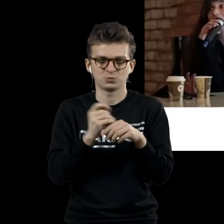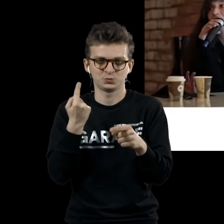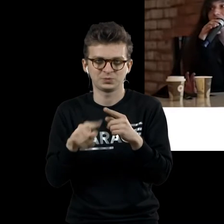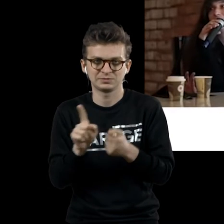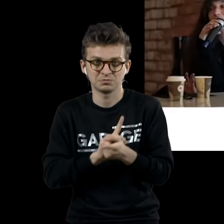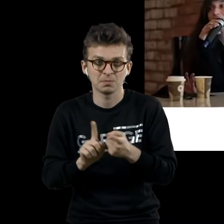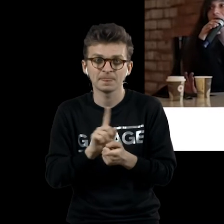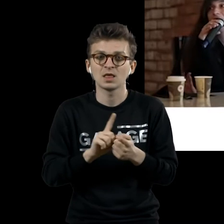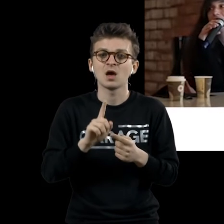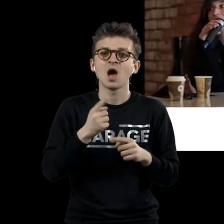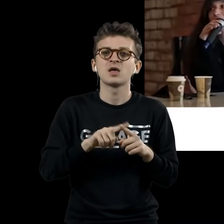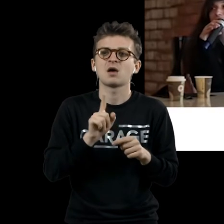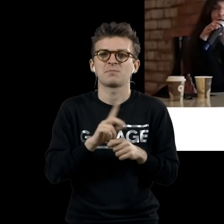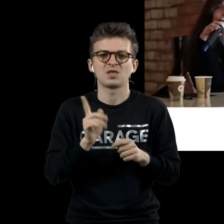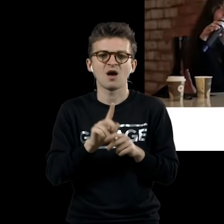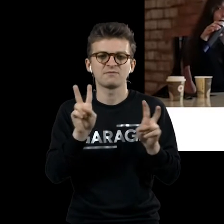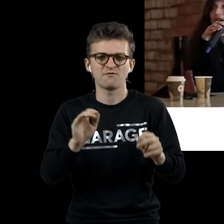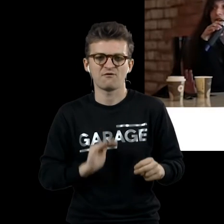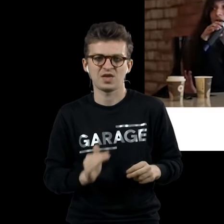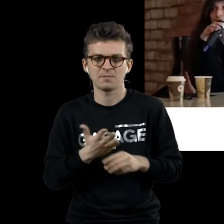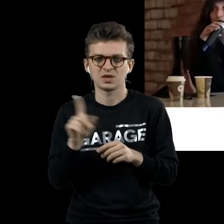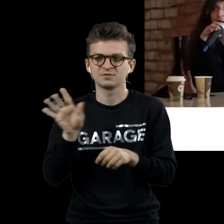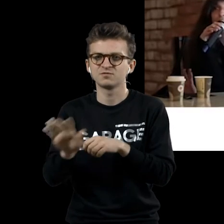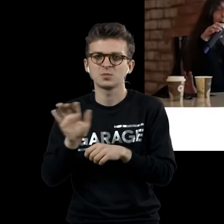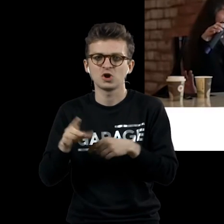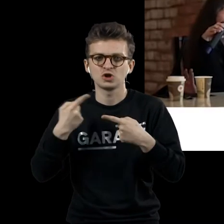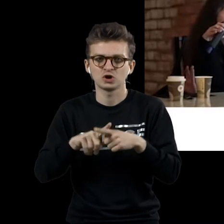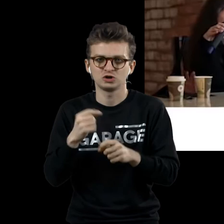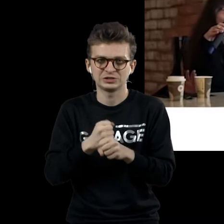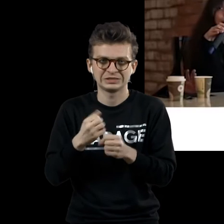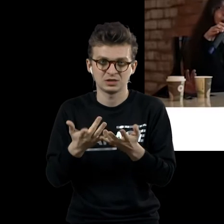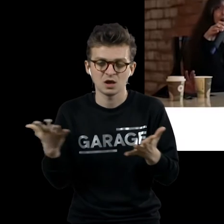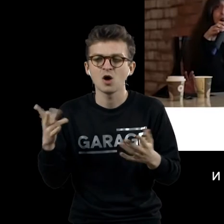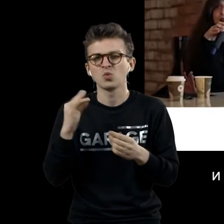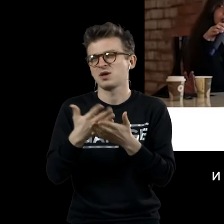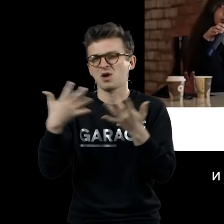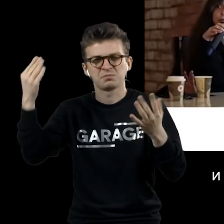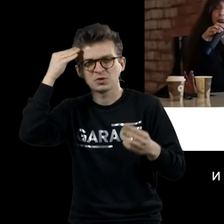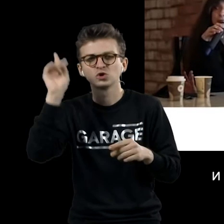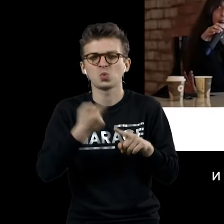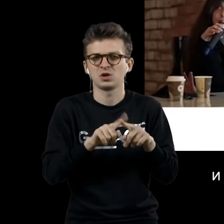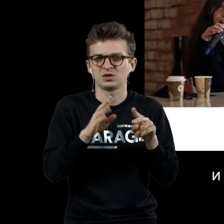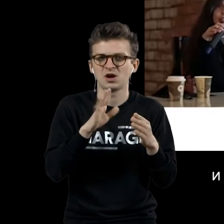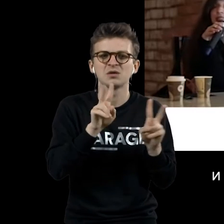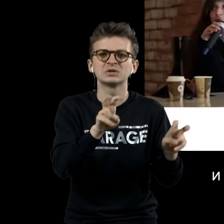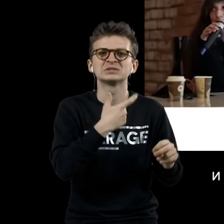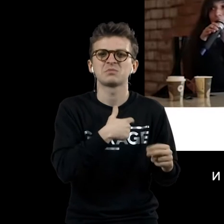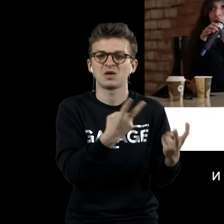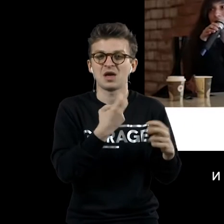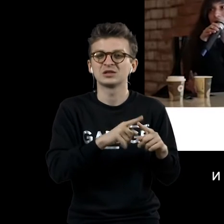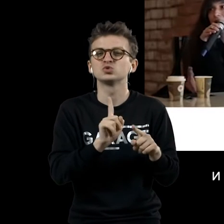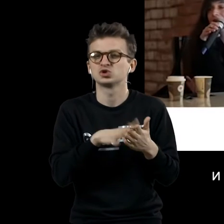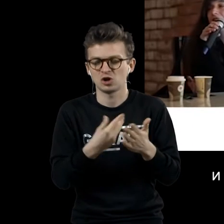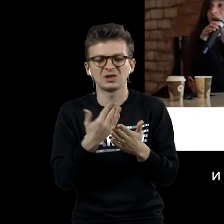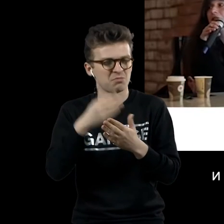сантехнических изделий, хотя есть некоторые там различные версии, что значит этот псевдоним. И работа даже этим